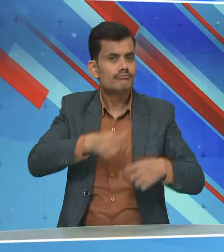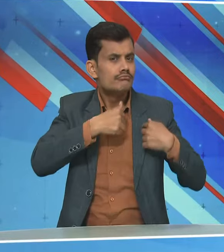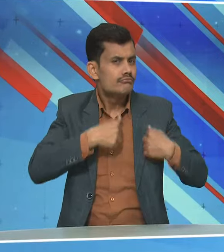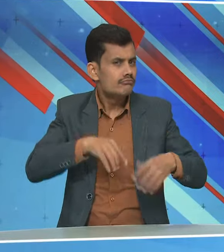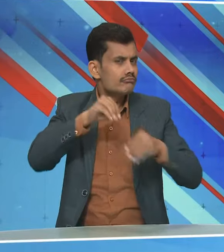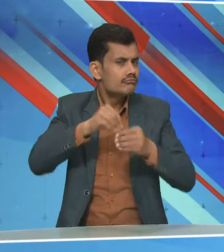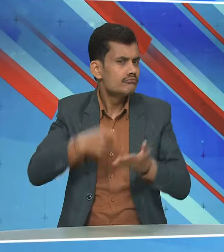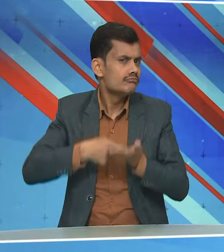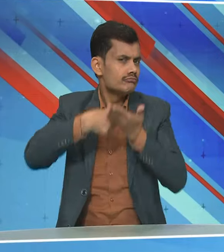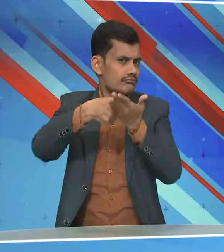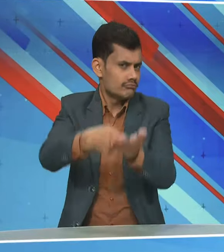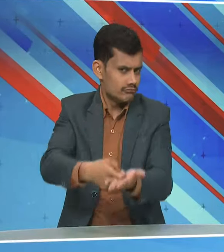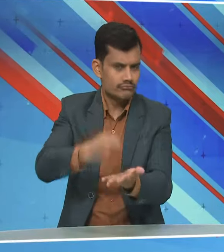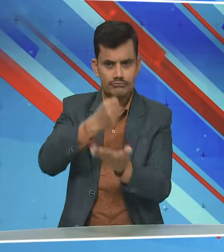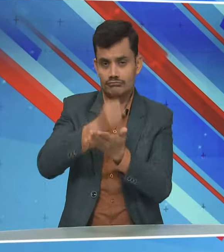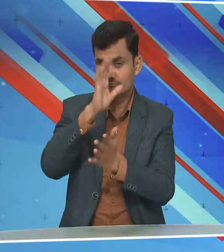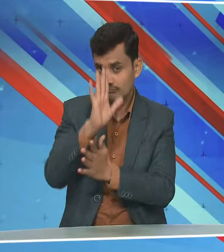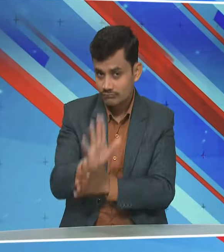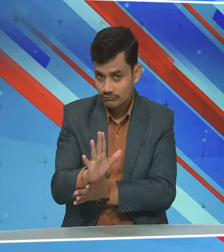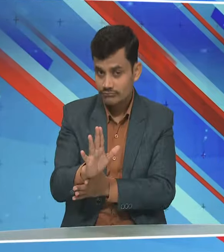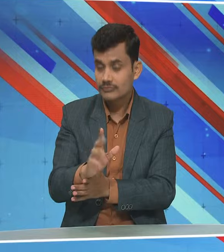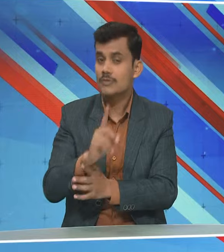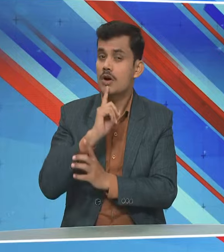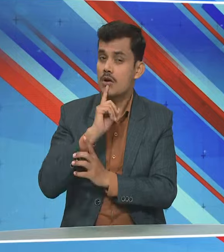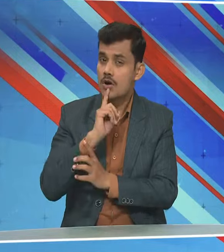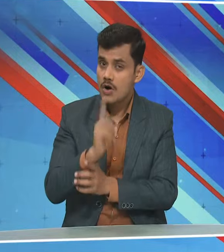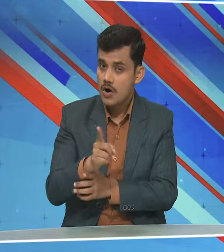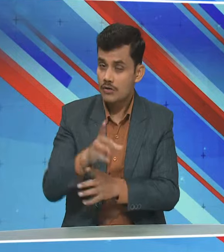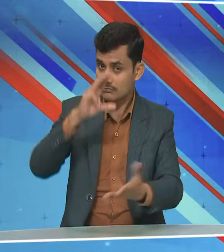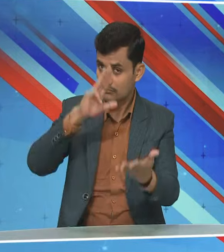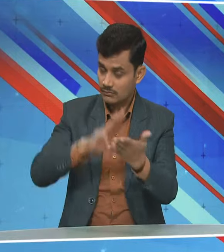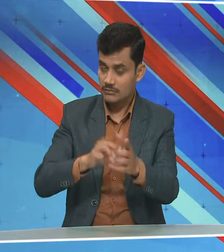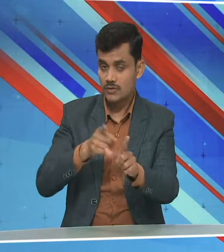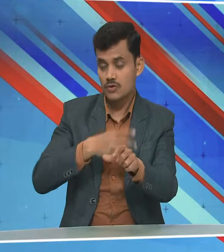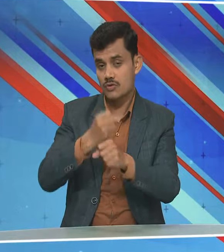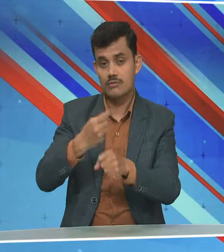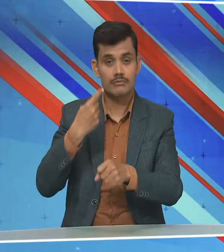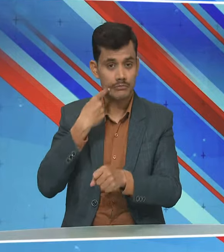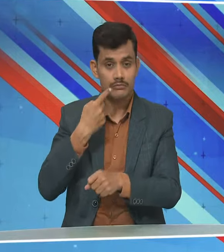सम्मान किया जाना चाहिए इस बात का निर्देश मुख्यमंत्री ने दिया